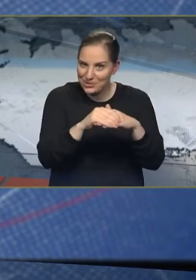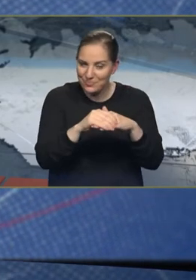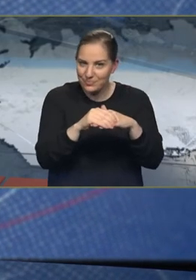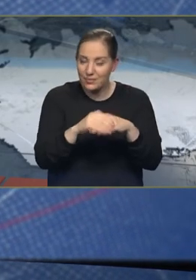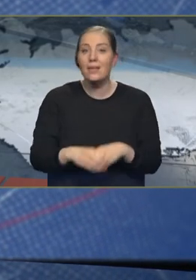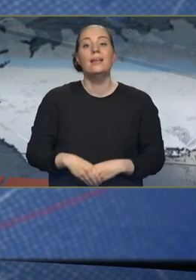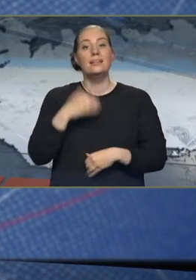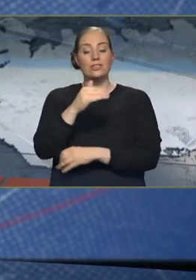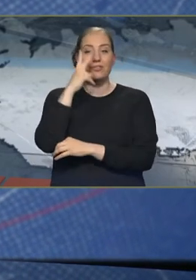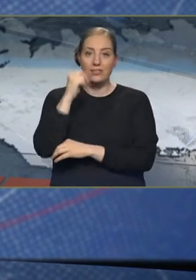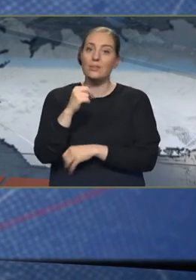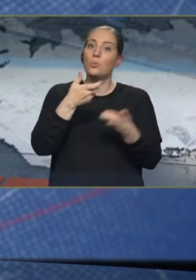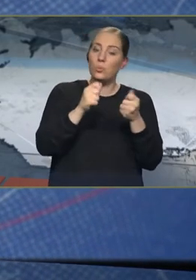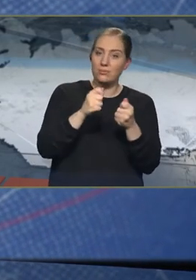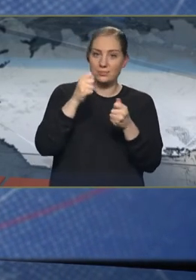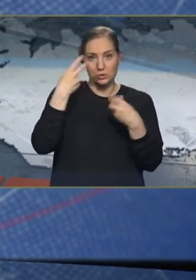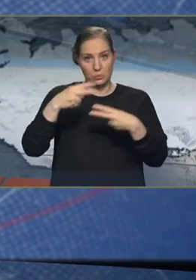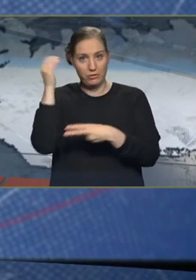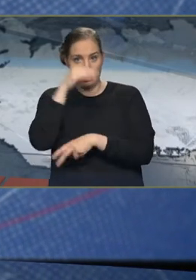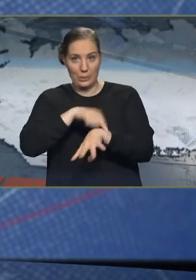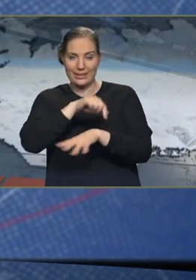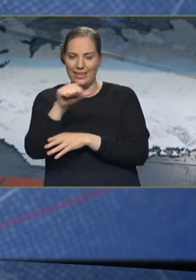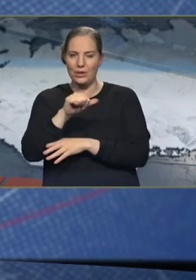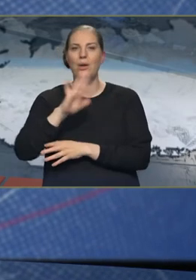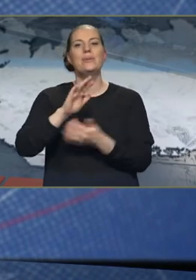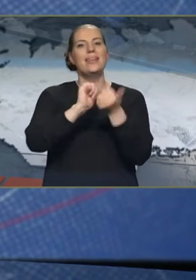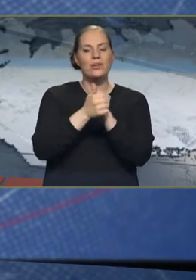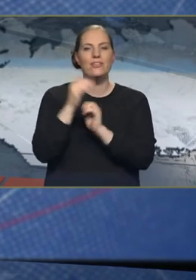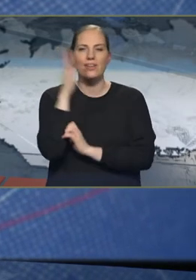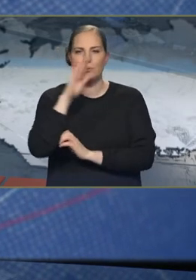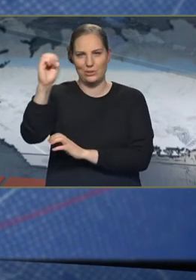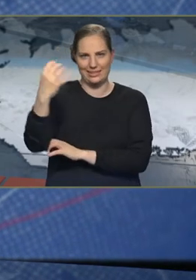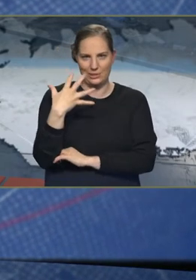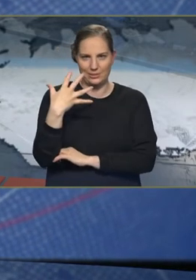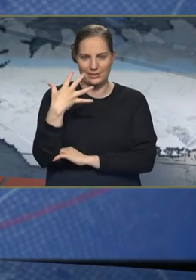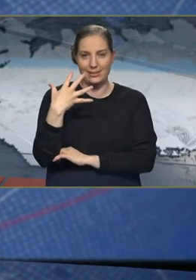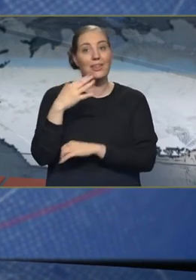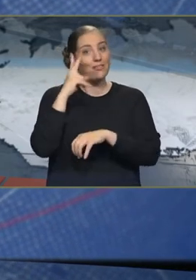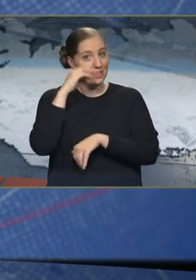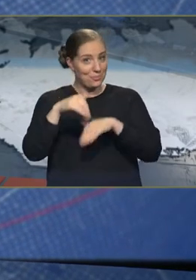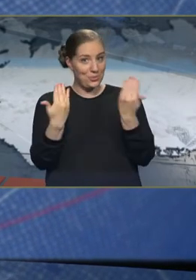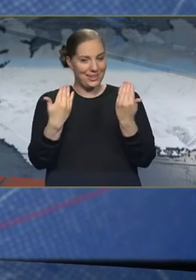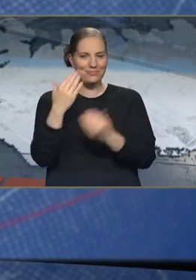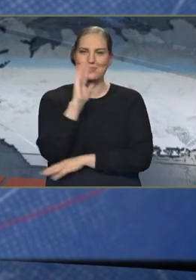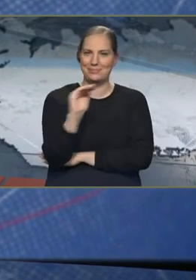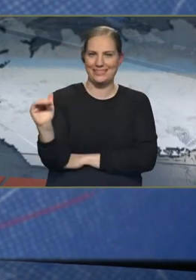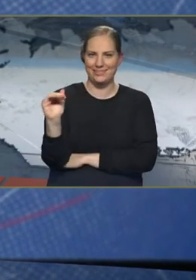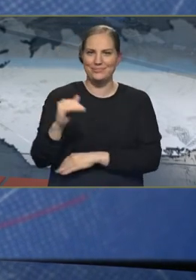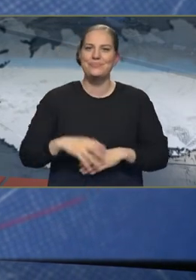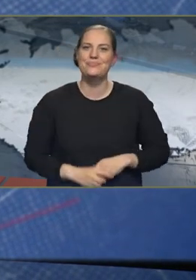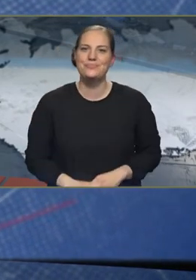næst við eftir í útarspóð sjóhansbyggluggan tíu í kvöld en nú er koma íþróttum veðri og svo karslausi. Við ætlum að segja að þetta er gott að sinni. Verið þið sæli.